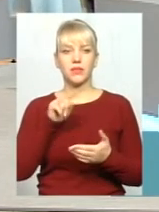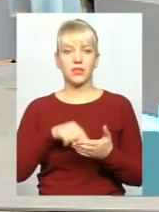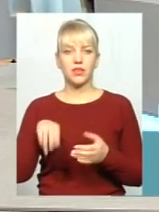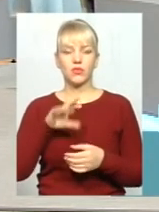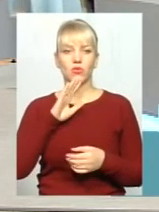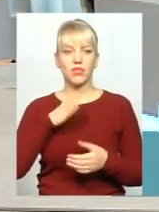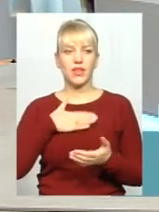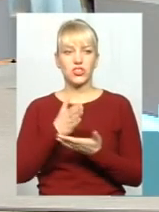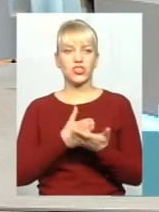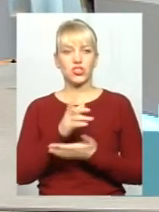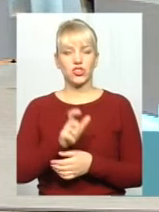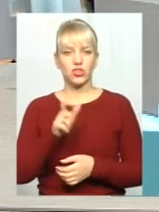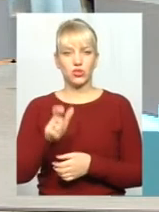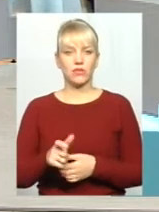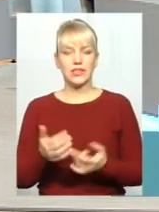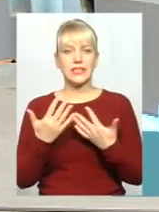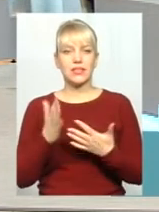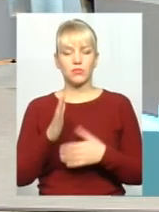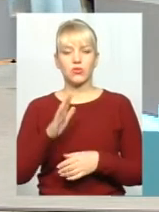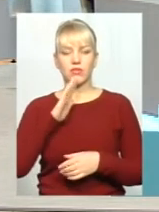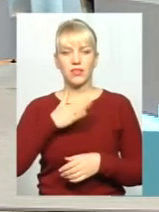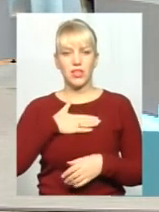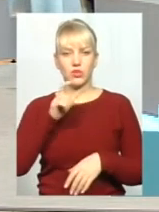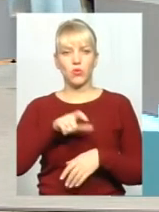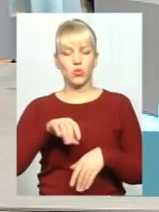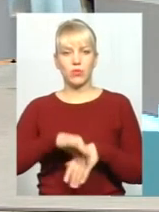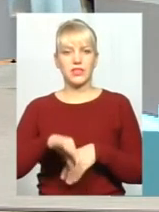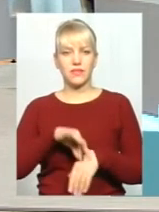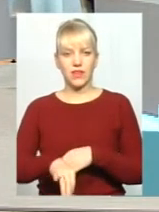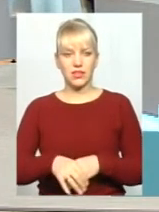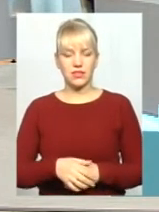наших чиновників, скільки вони будуть над нашими людьми реєддіватися,